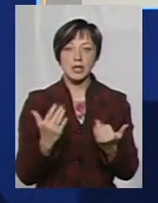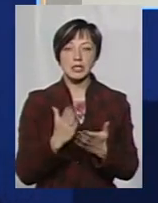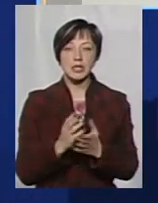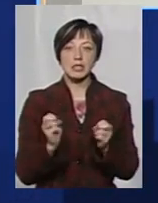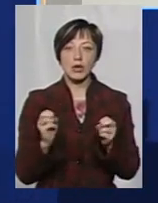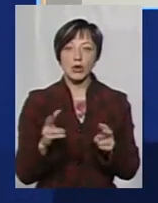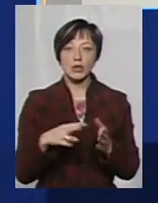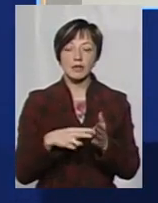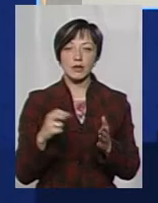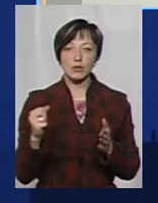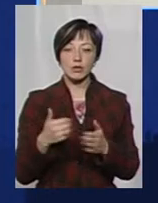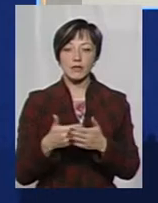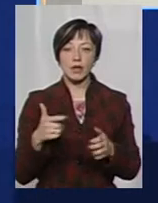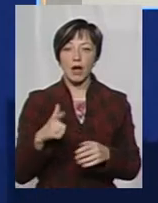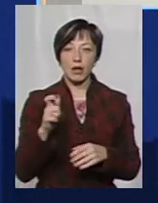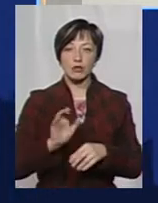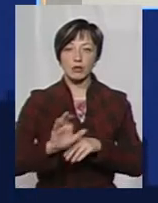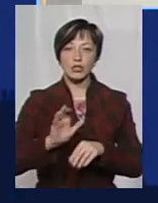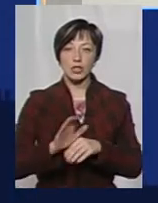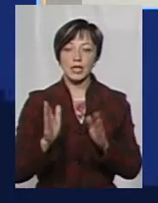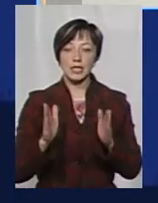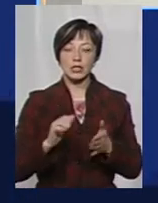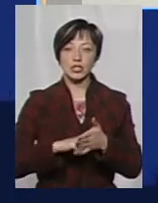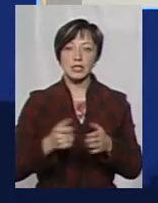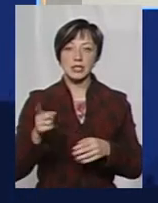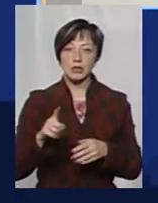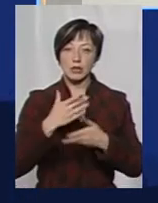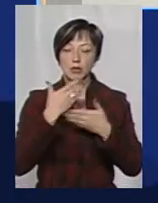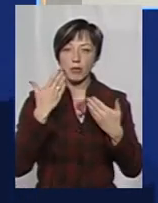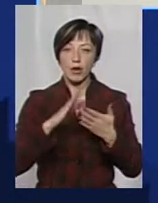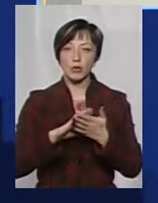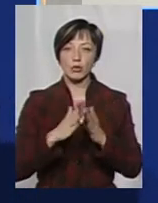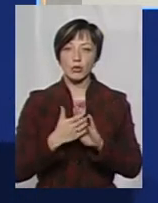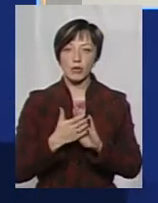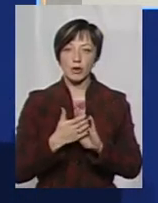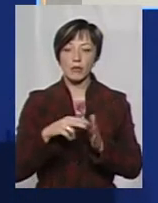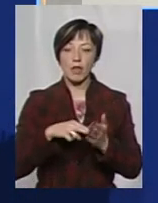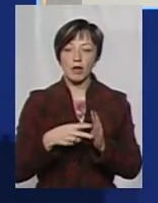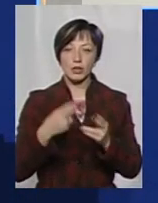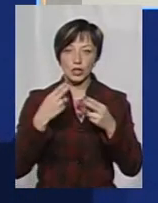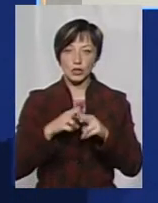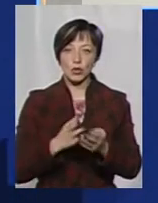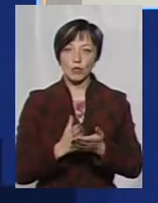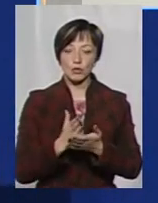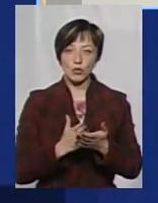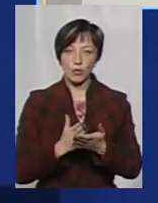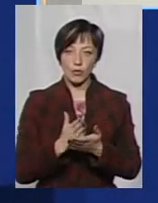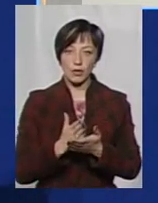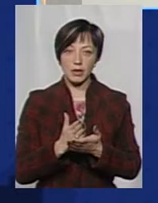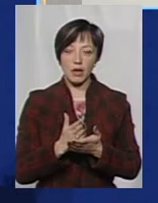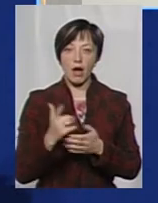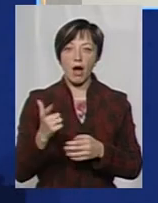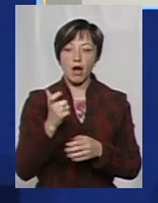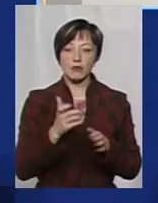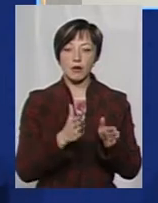загроза відключення від газопостачання тільки через те, що немає договорю на планове технічне обслуговування газових